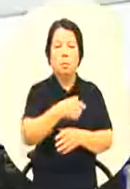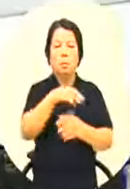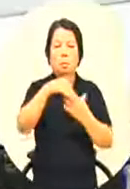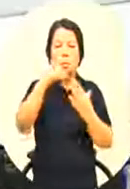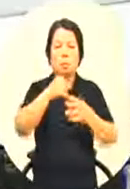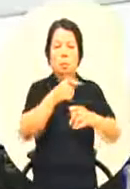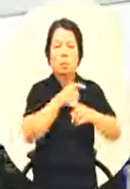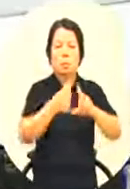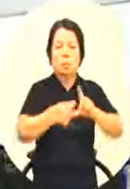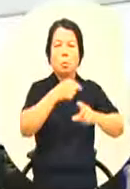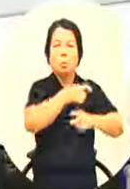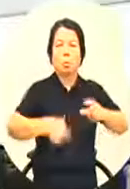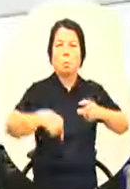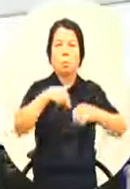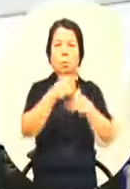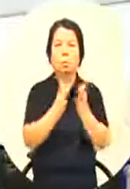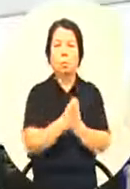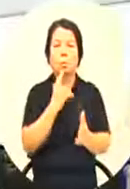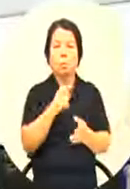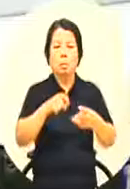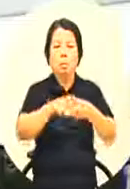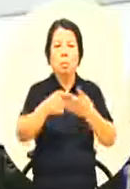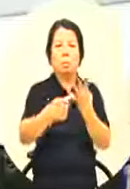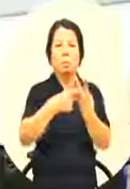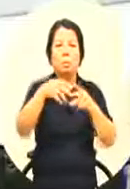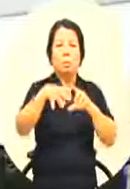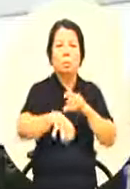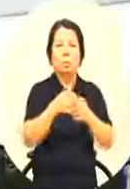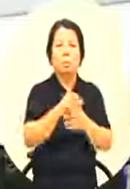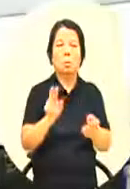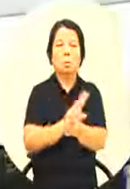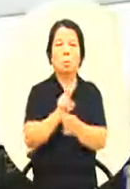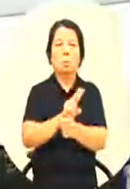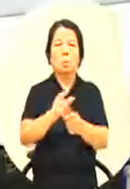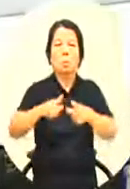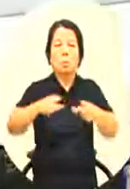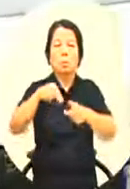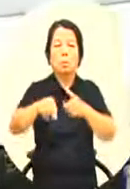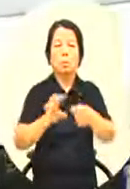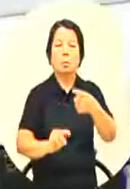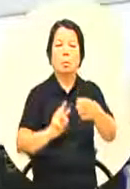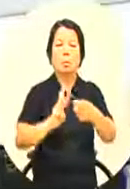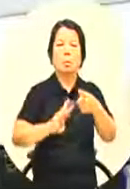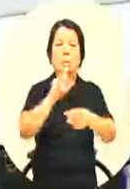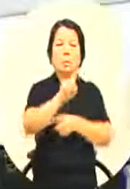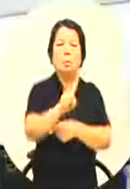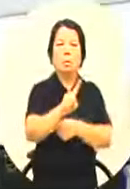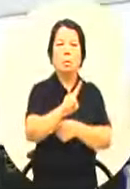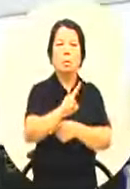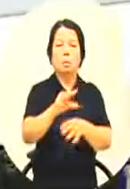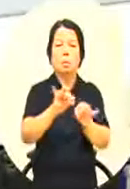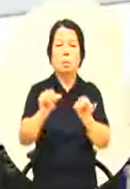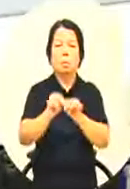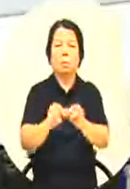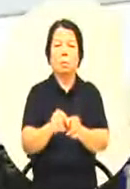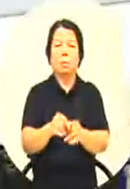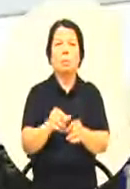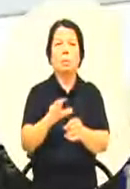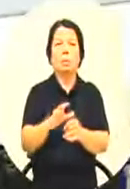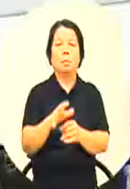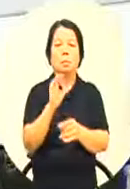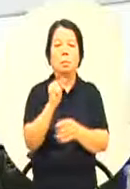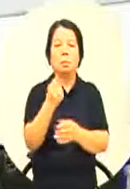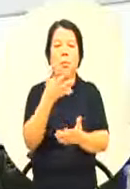我们工业区呢在林园里呢占了三分之一的一个土地所以呢我们